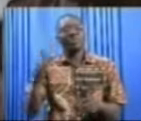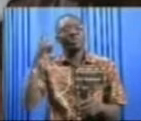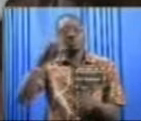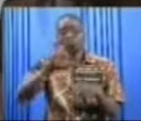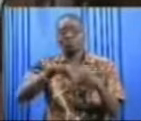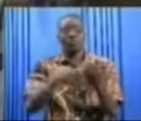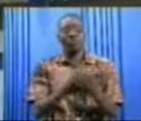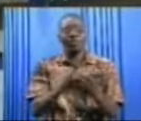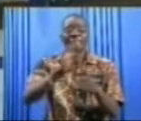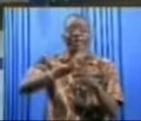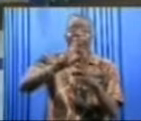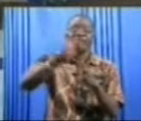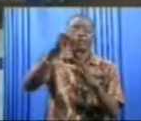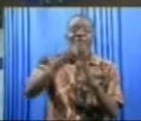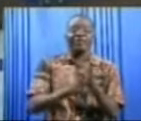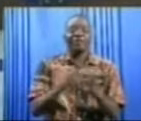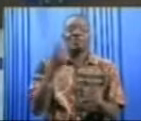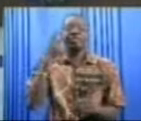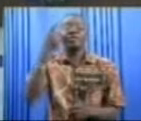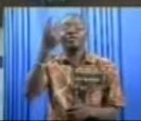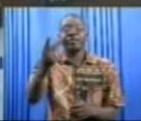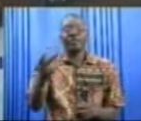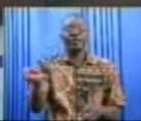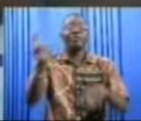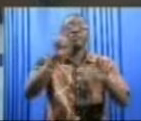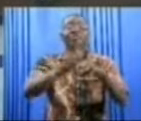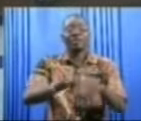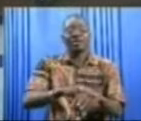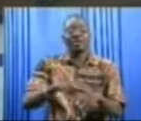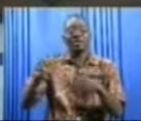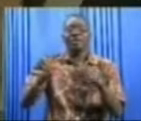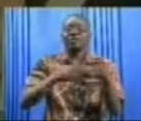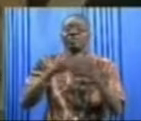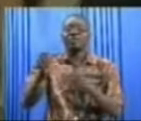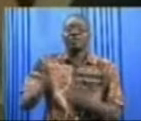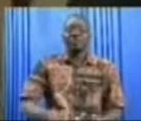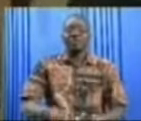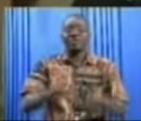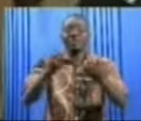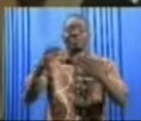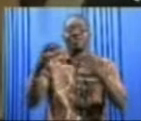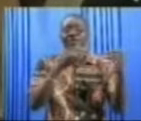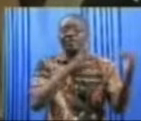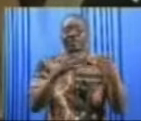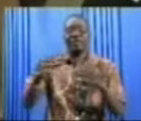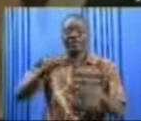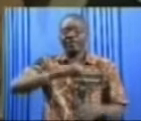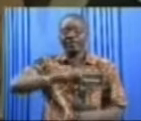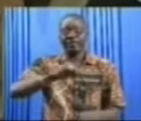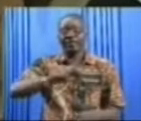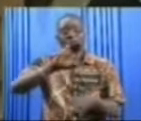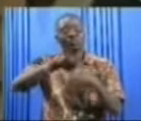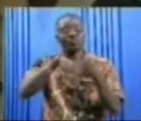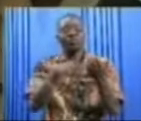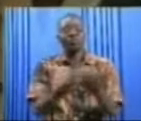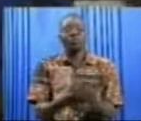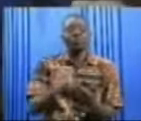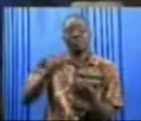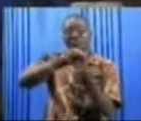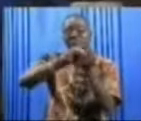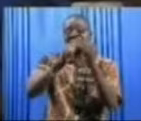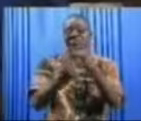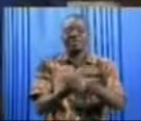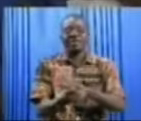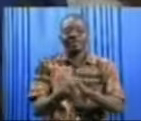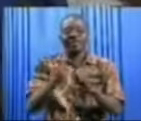Une formation qui vise à outiller ses stagiaires afin qu'ils contribuent à lutter efficacement contre toute forme de piraterie une